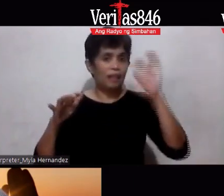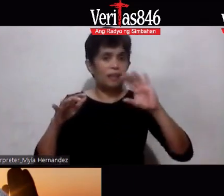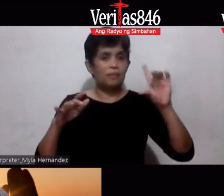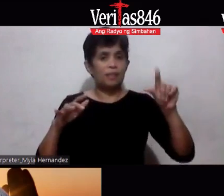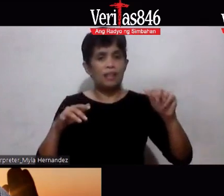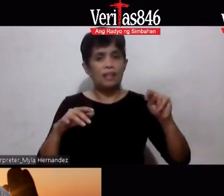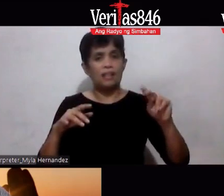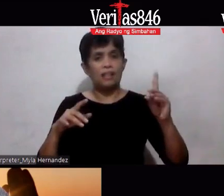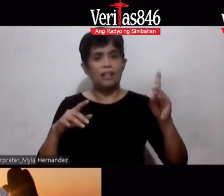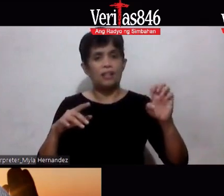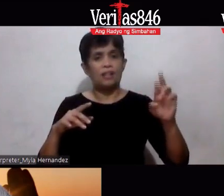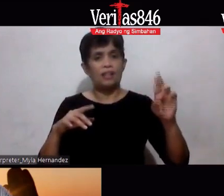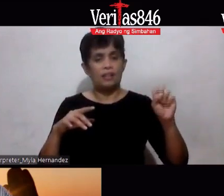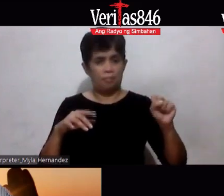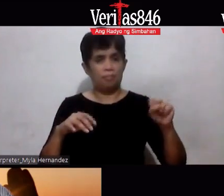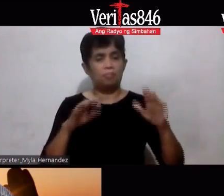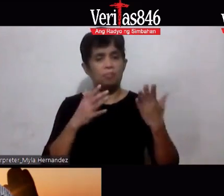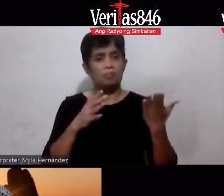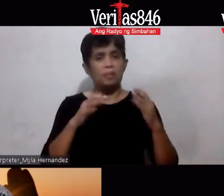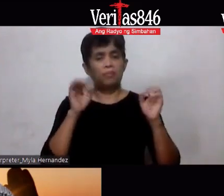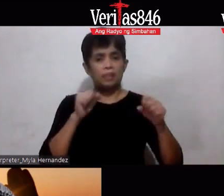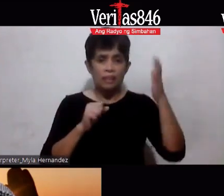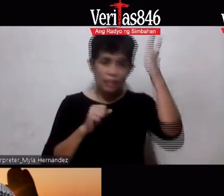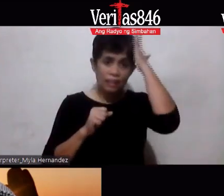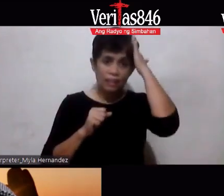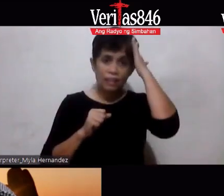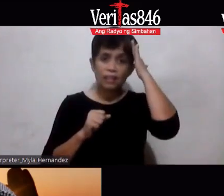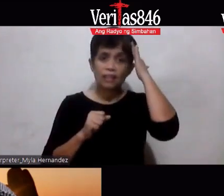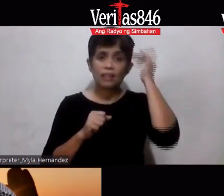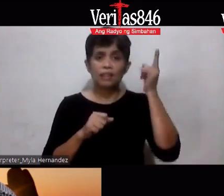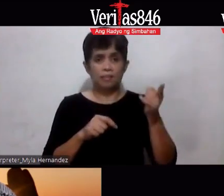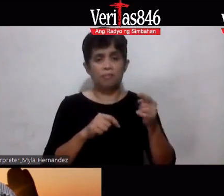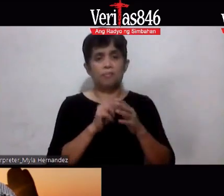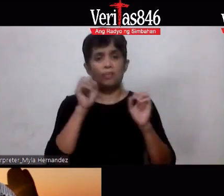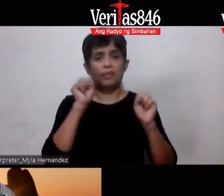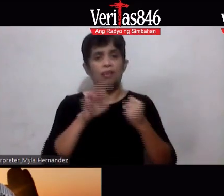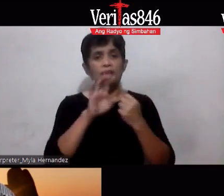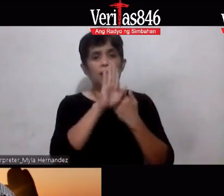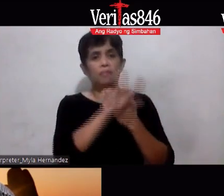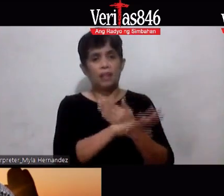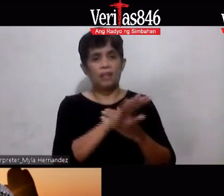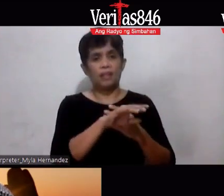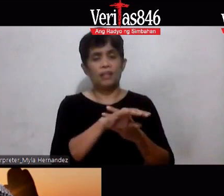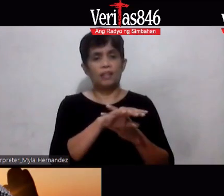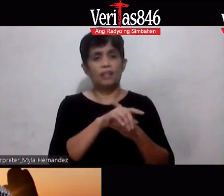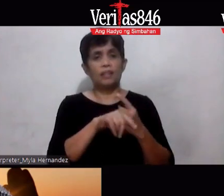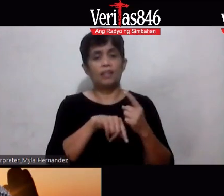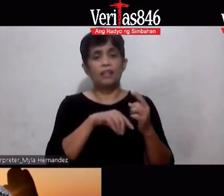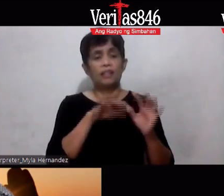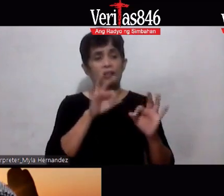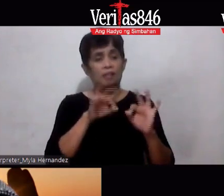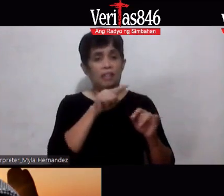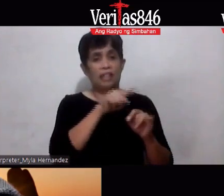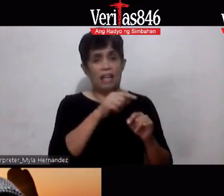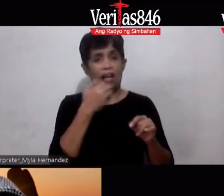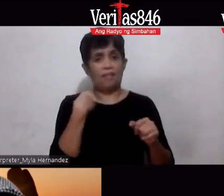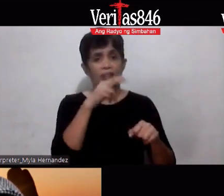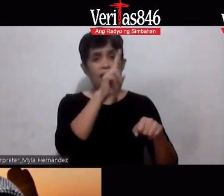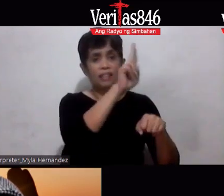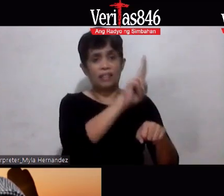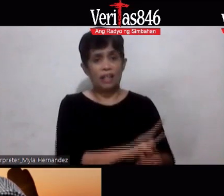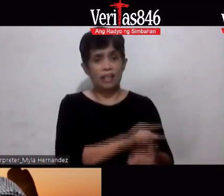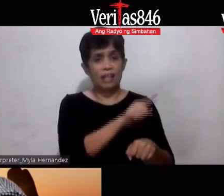niyong pakiusapan ng landers baka pwede niyong ibalik kung kailan kami na sanay na meron kayo tsaka nyo